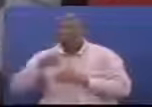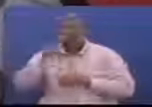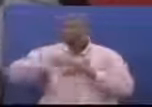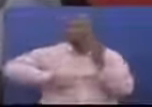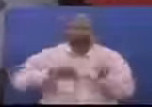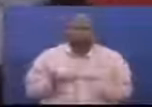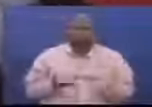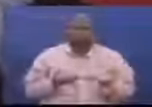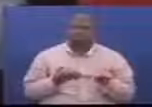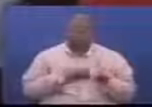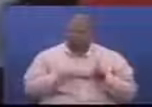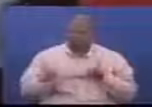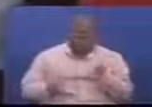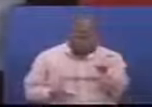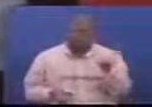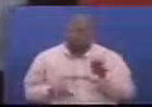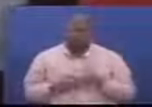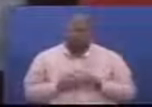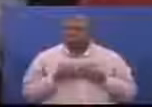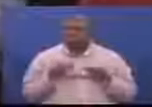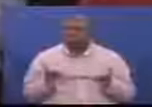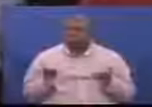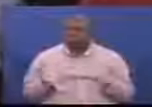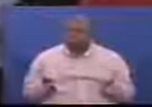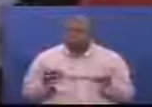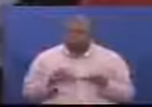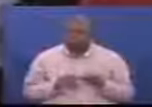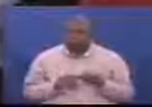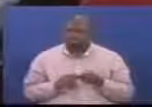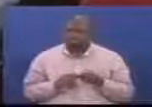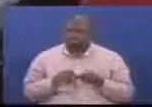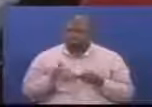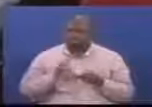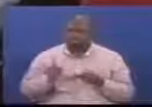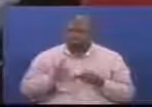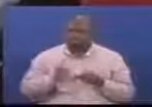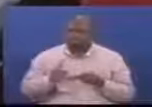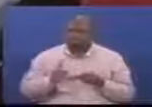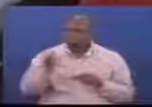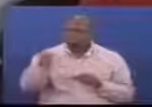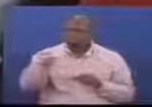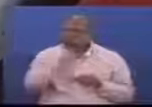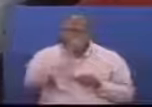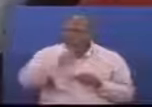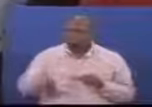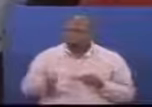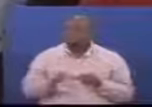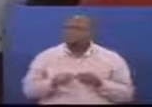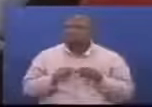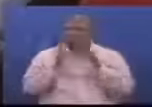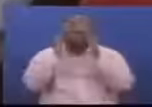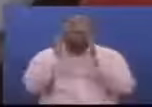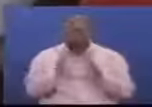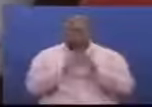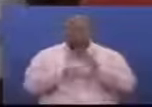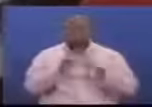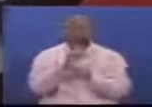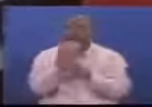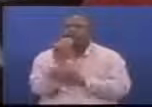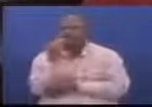Hawalipi Wanasafoket This is very wrong Na mimi imalizie nseme mwenyakiti samaani